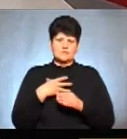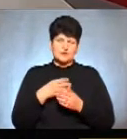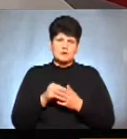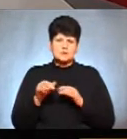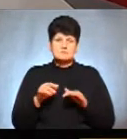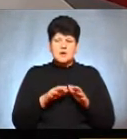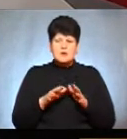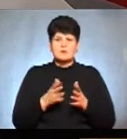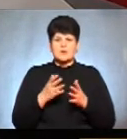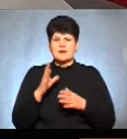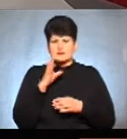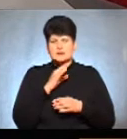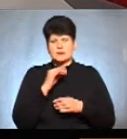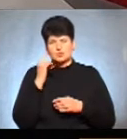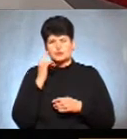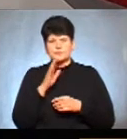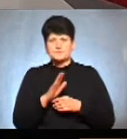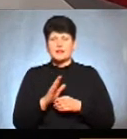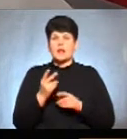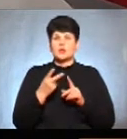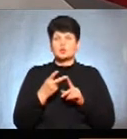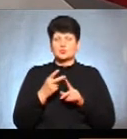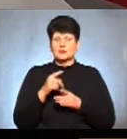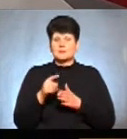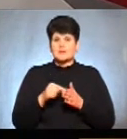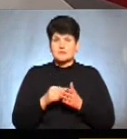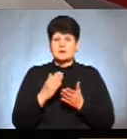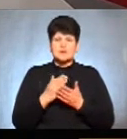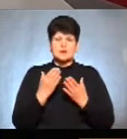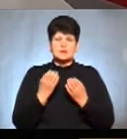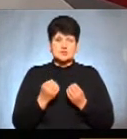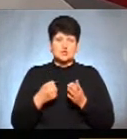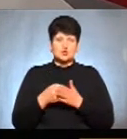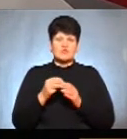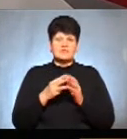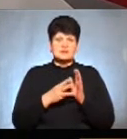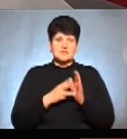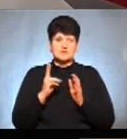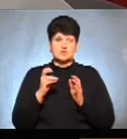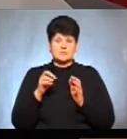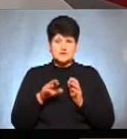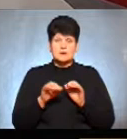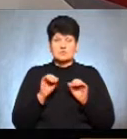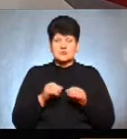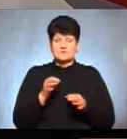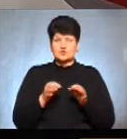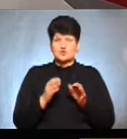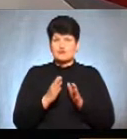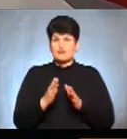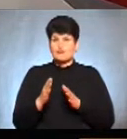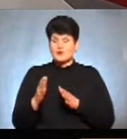сподіваюся, що встигнуть. Але друге питання, що є ще до 18 квітня можливість в судовому порядку також